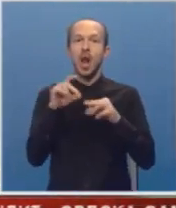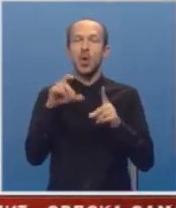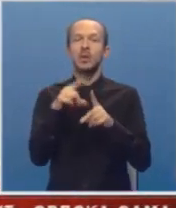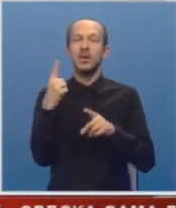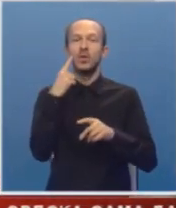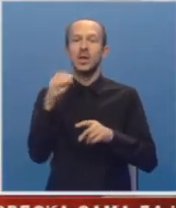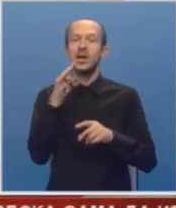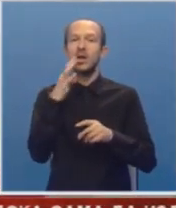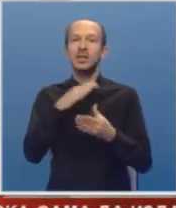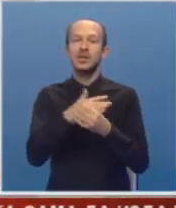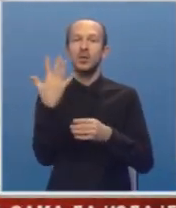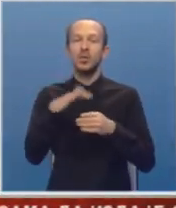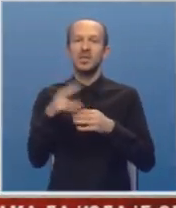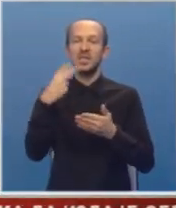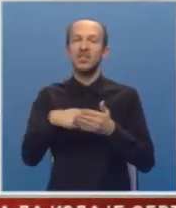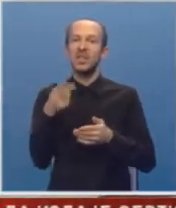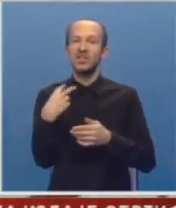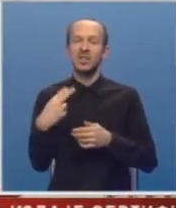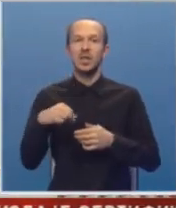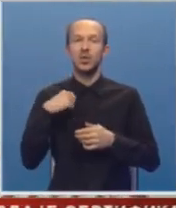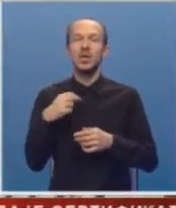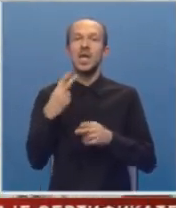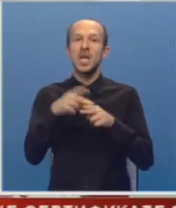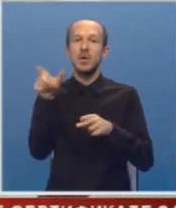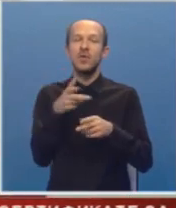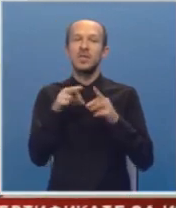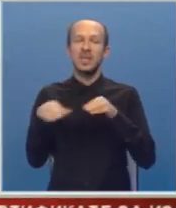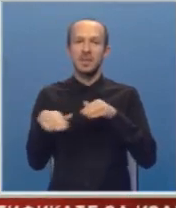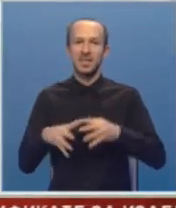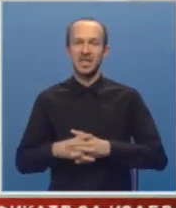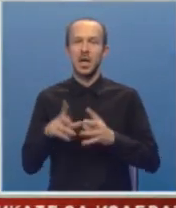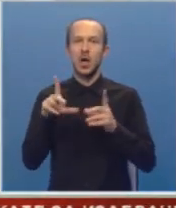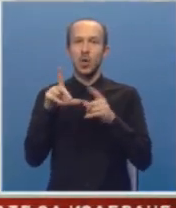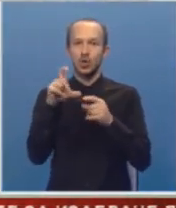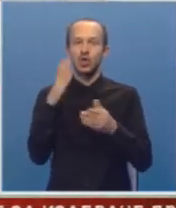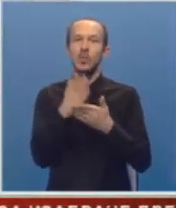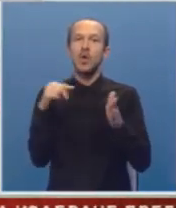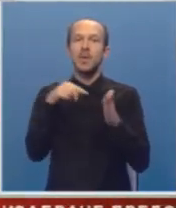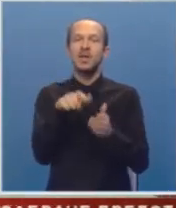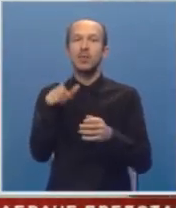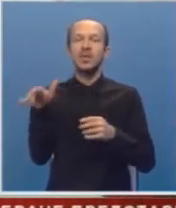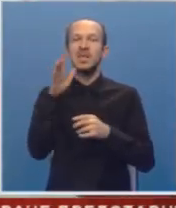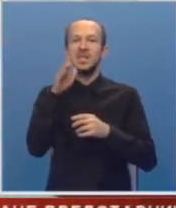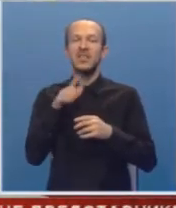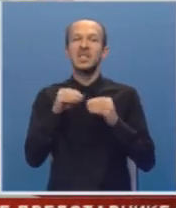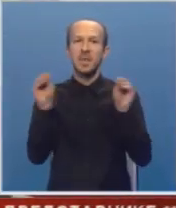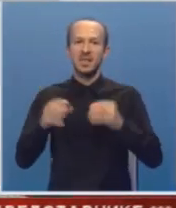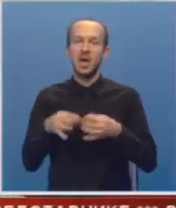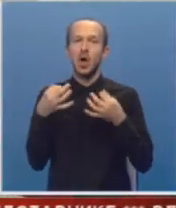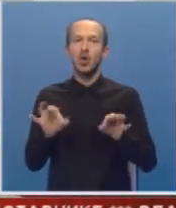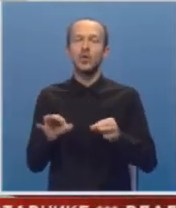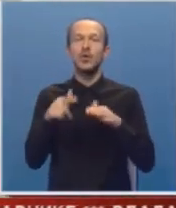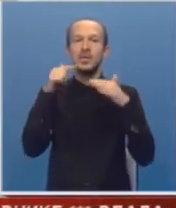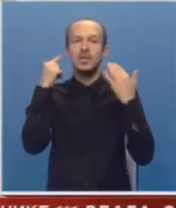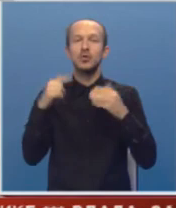prvog dana kada je sredino maja 2020. godine imenovan za ministra, Lučić je bio meta pojedini sarevskih medija. Gotovo